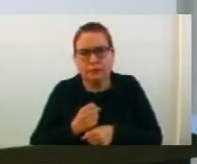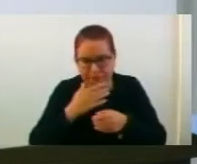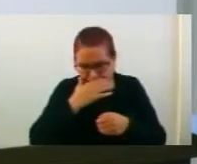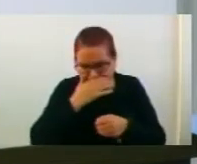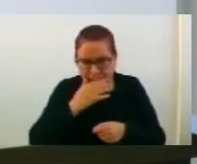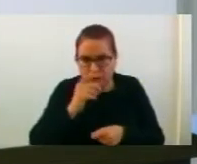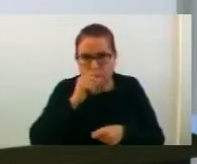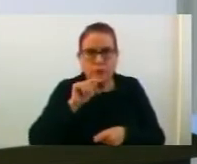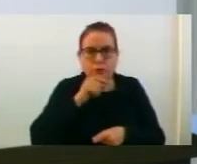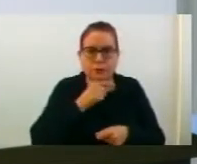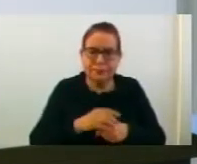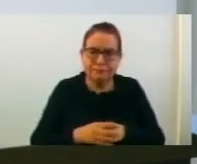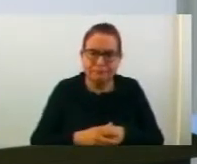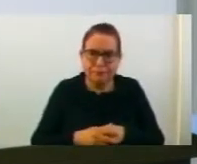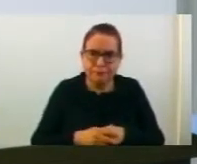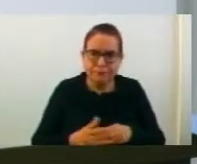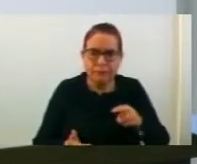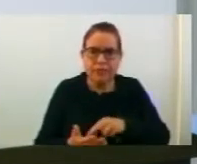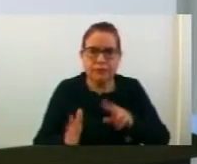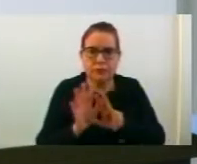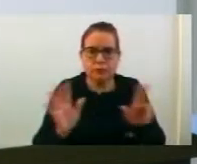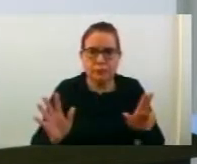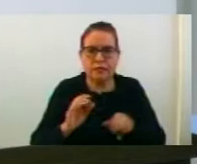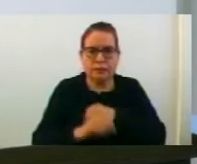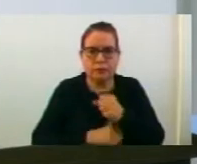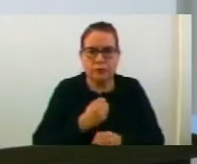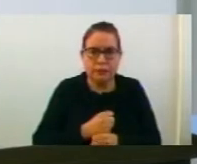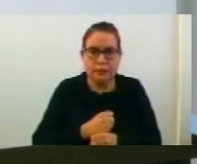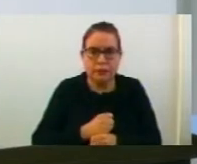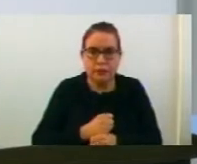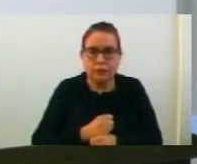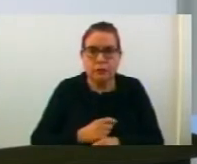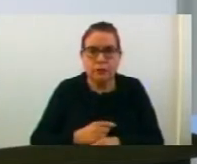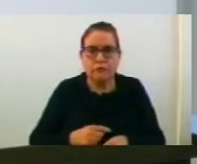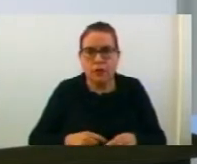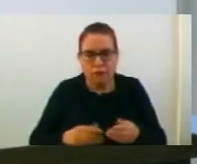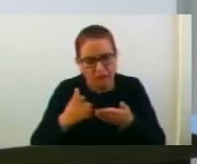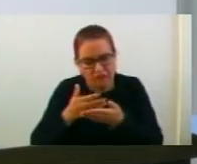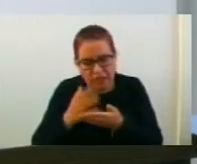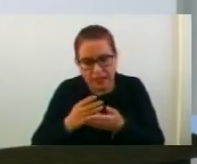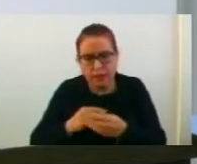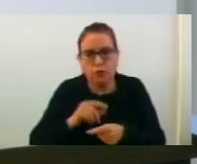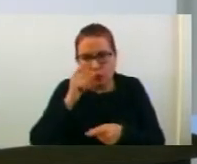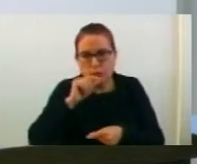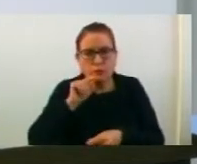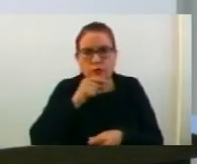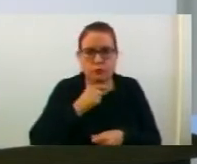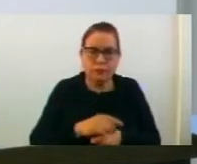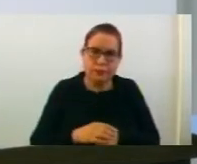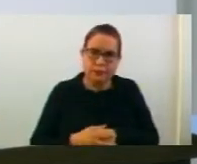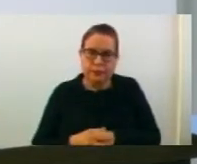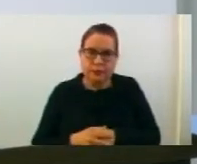подача на Община Струмица за 2018 година, службен вестник на Община Струмица број 23 от 2017